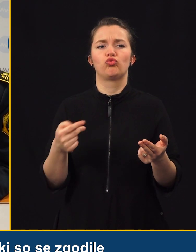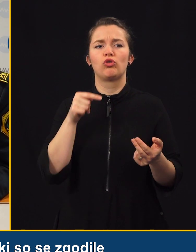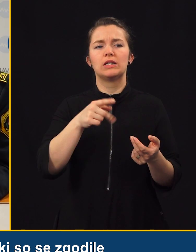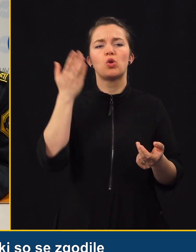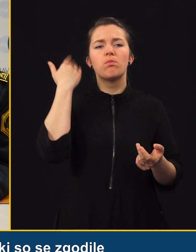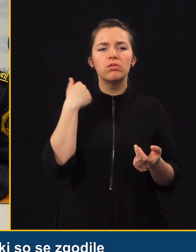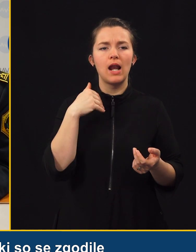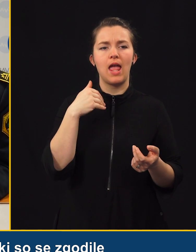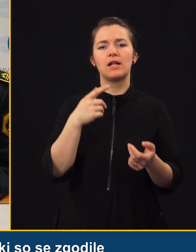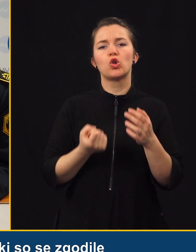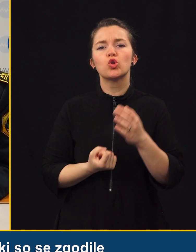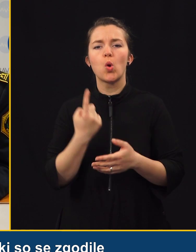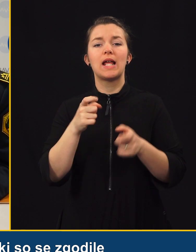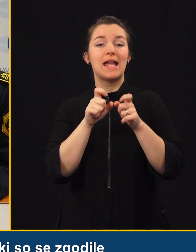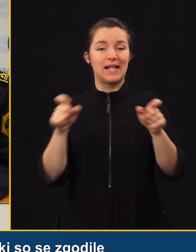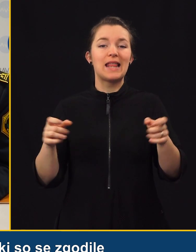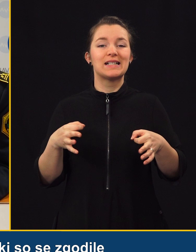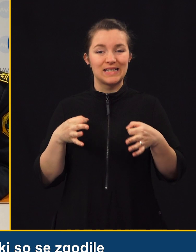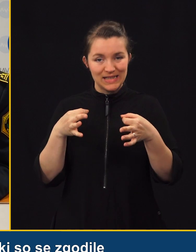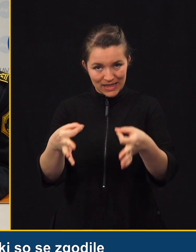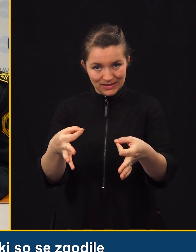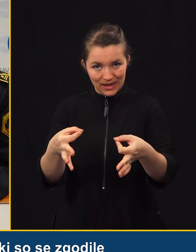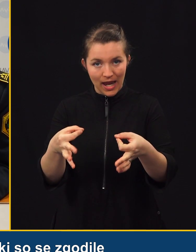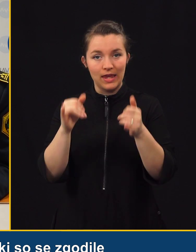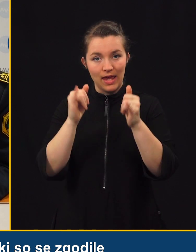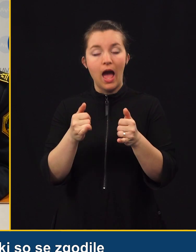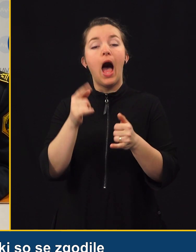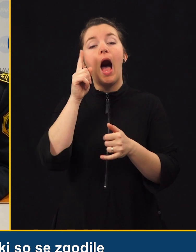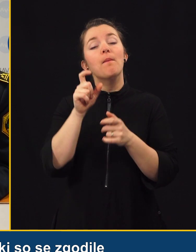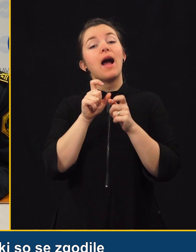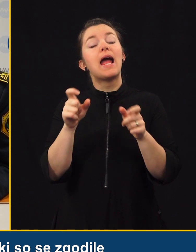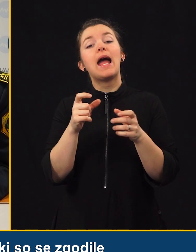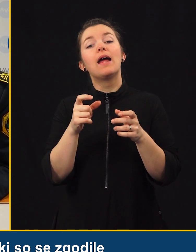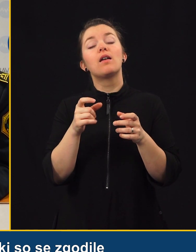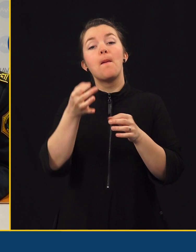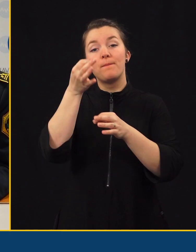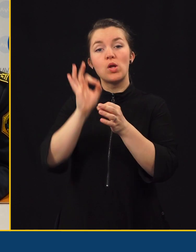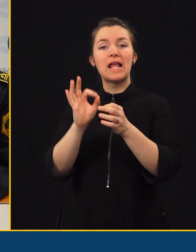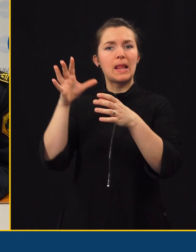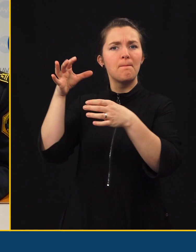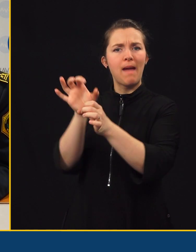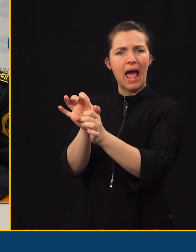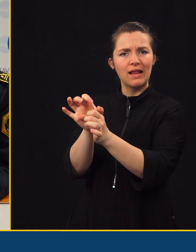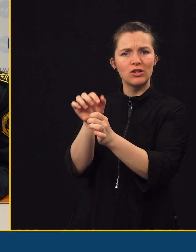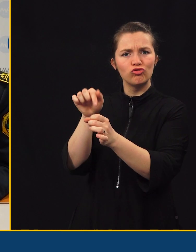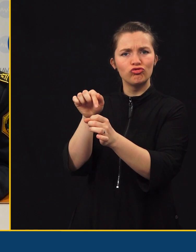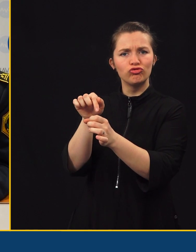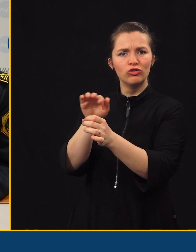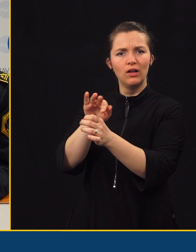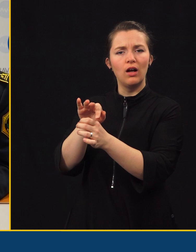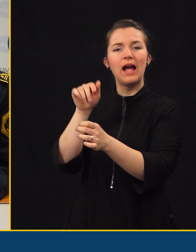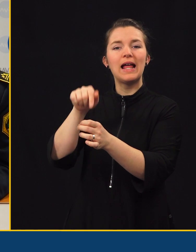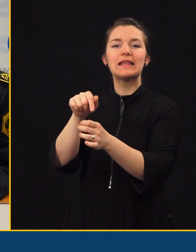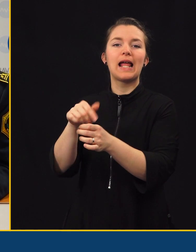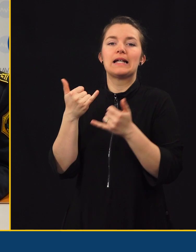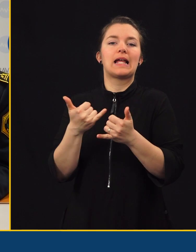so bile se zgodile zaradi infrastrukture, ampak, ker je pač procent manjši, tega